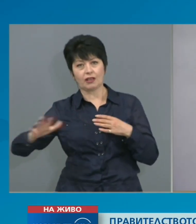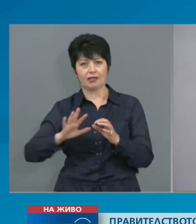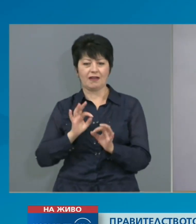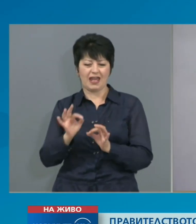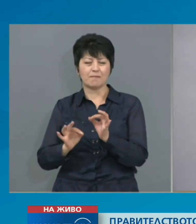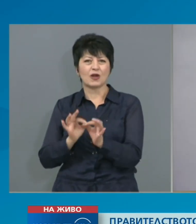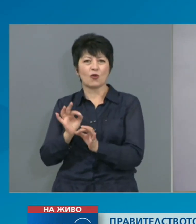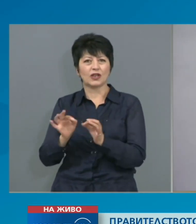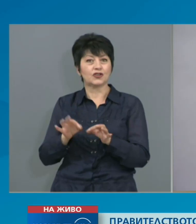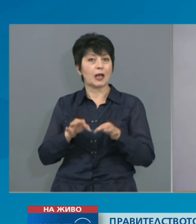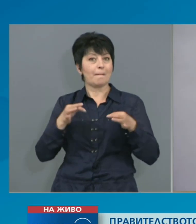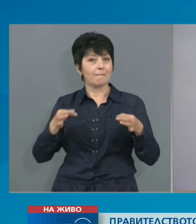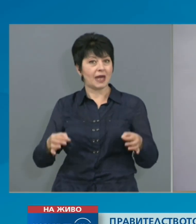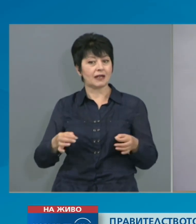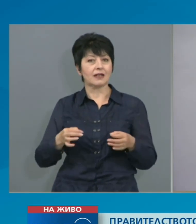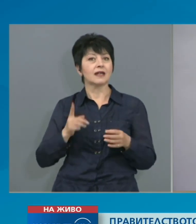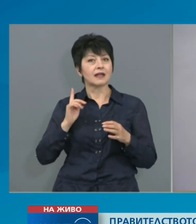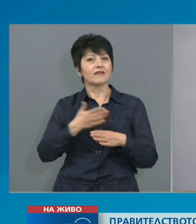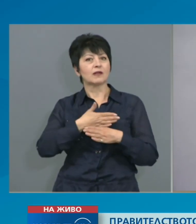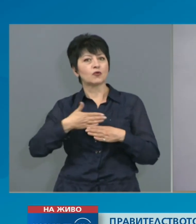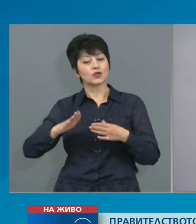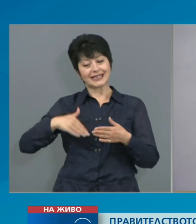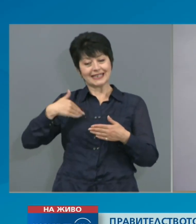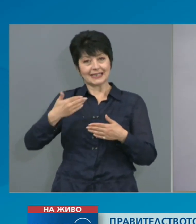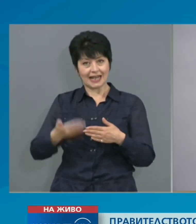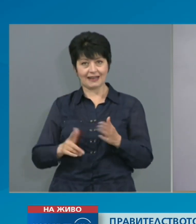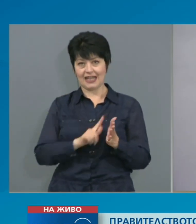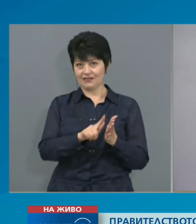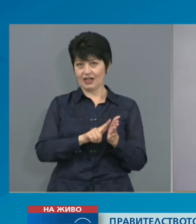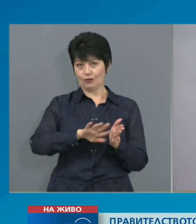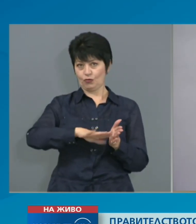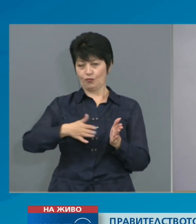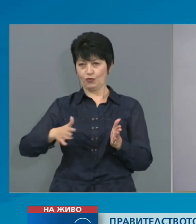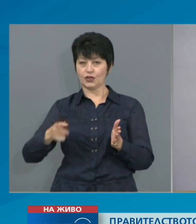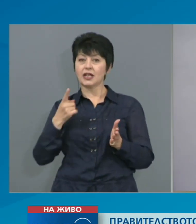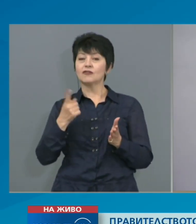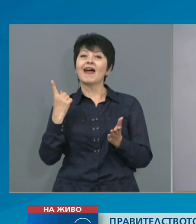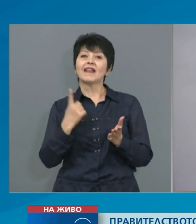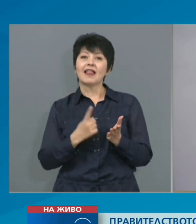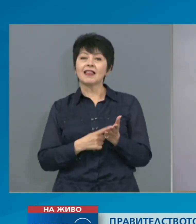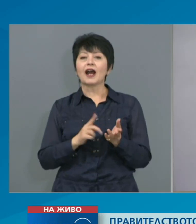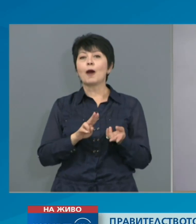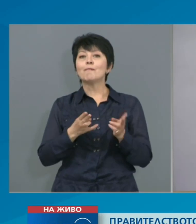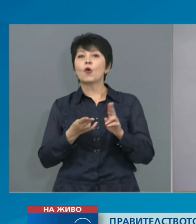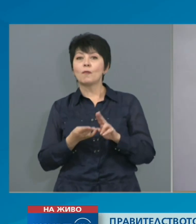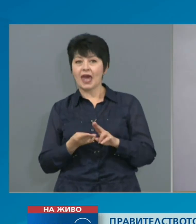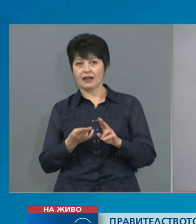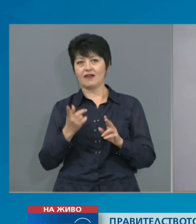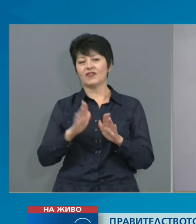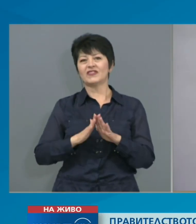ще трябва да продължат и след това, което налага промяна в двата члена, 61